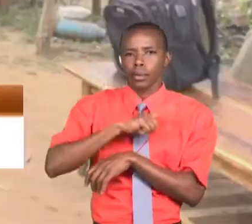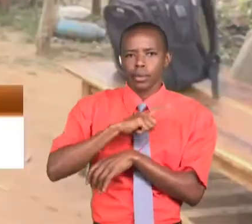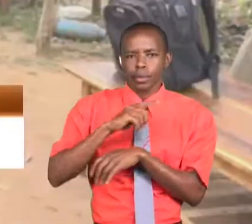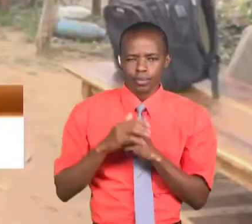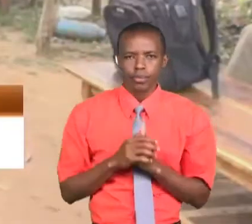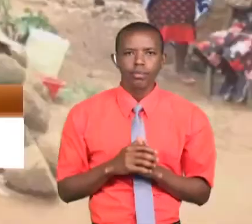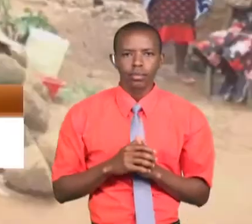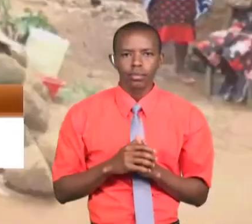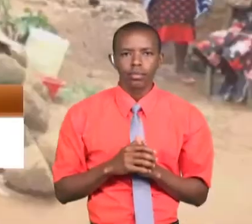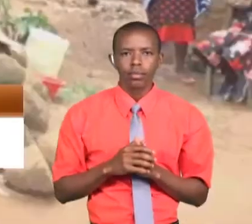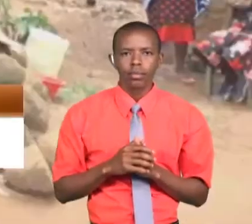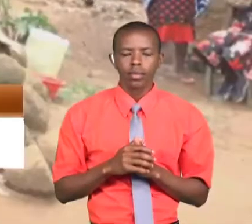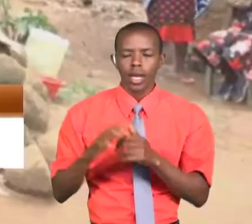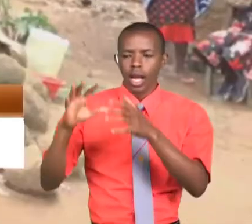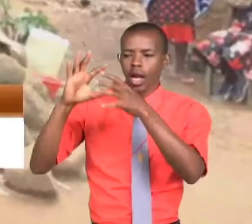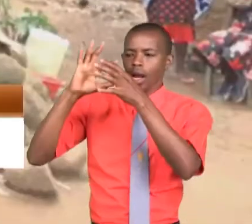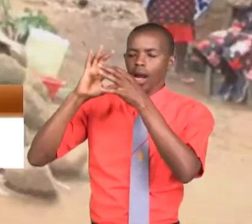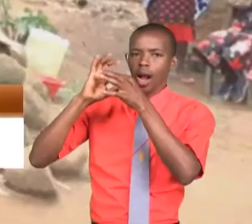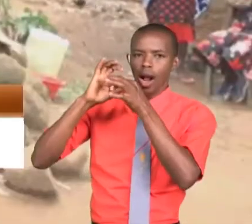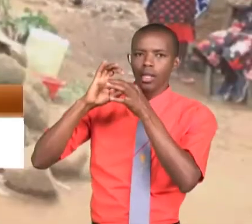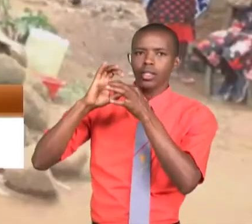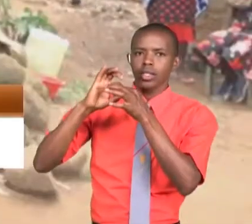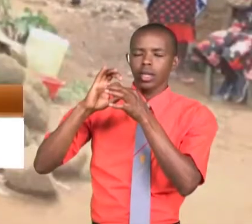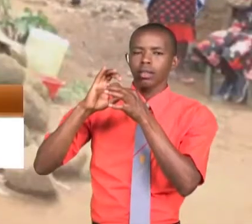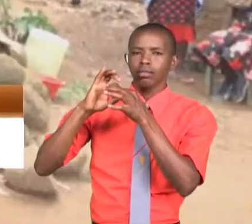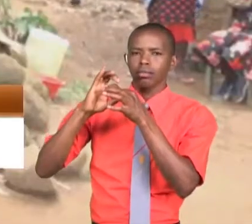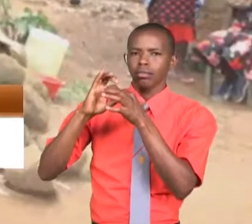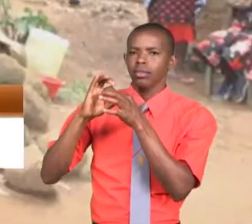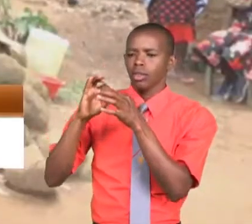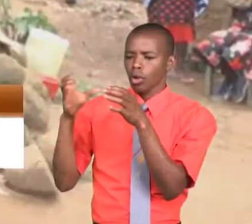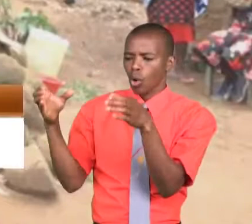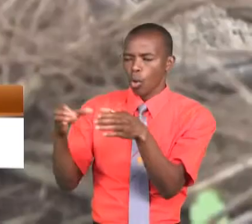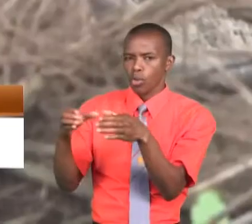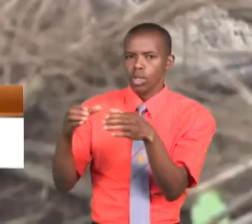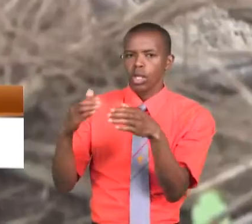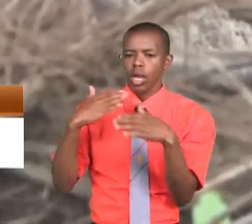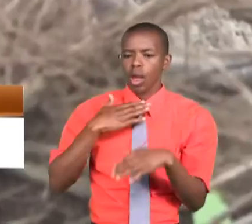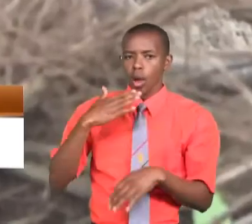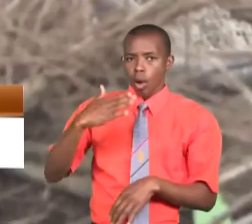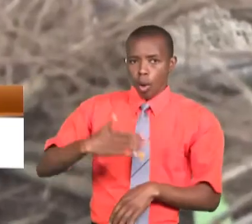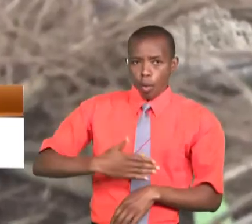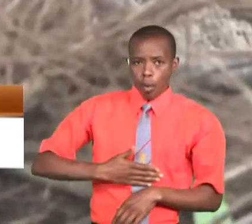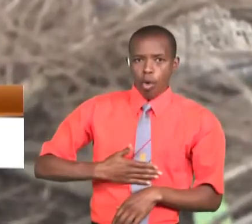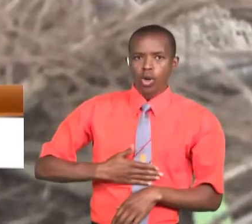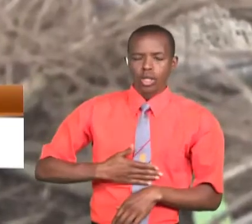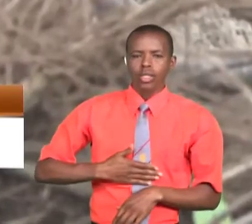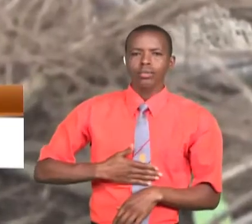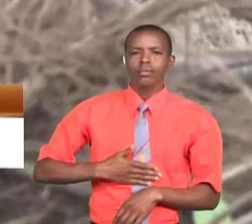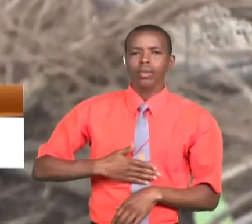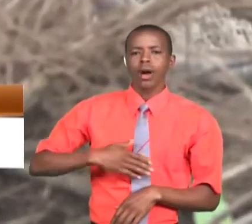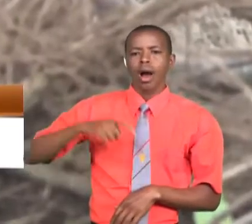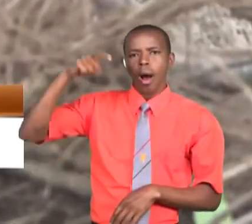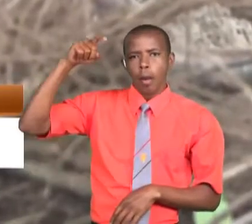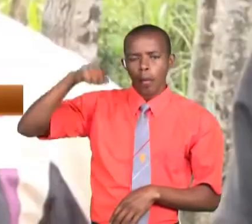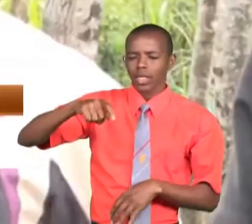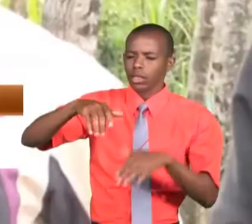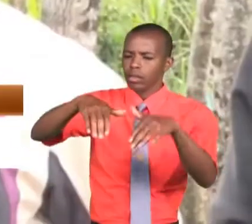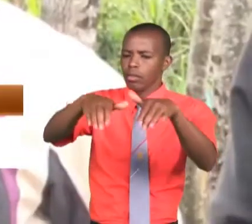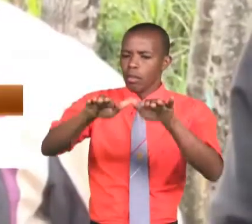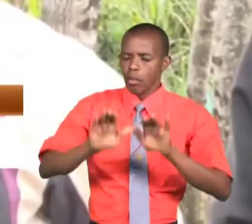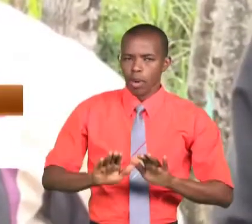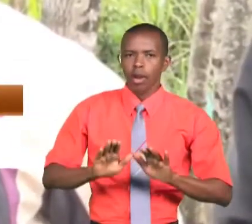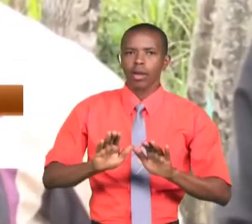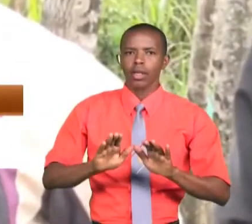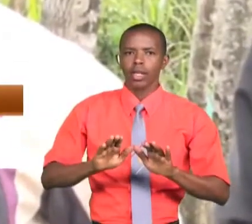Kulingana na mila na desturi za jamii ya eneo hilo Mwili wa mwenda zake tayari unafakuwa umezikwa Wakati